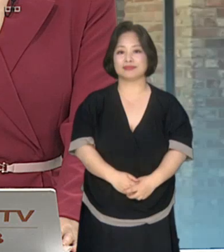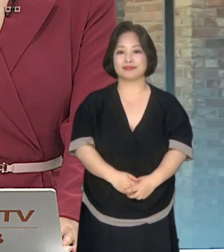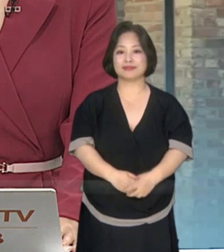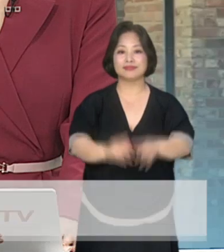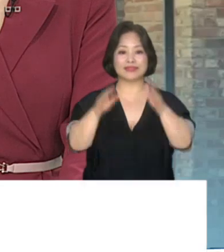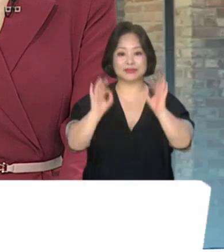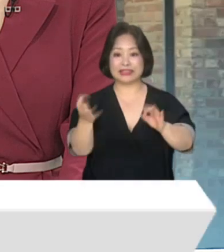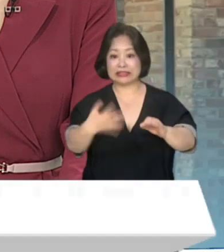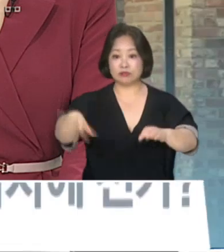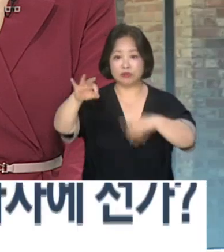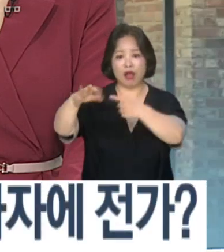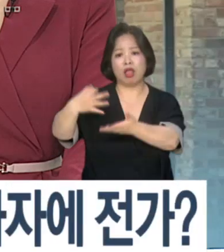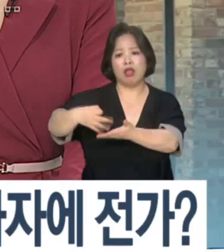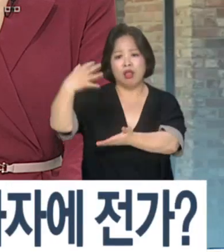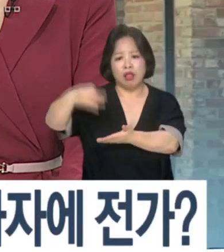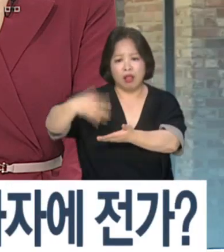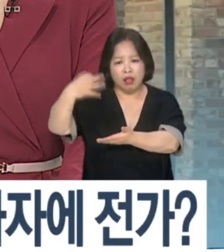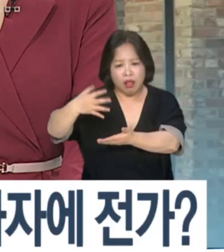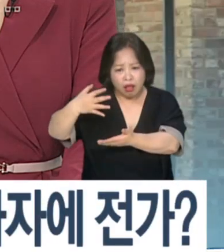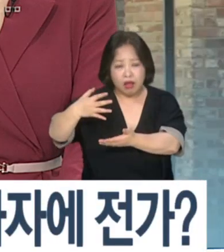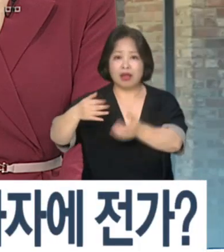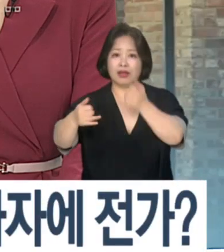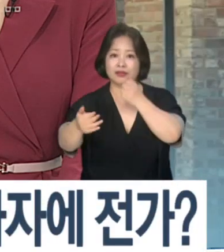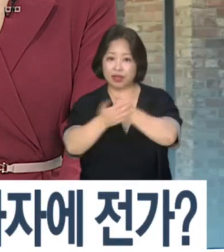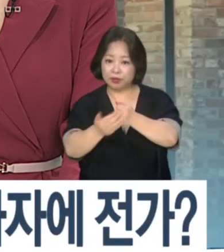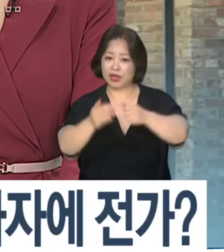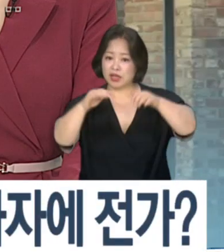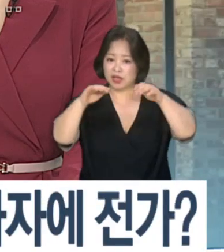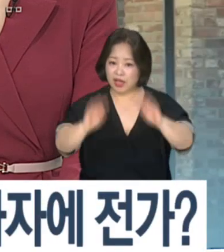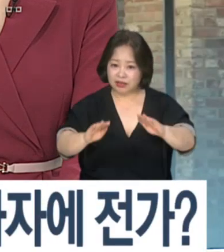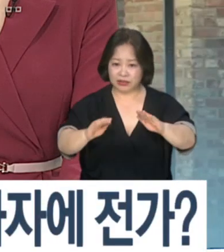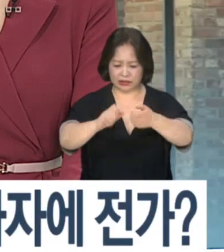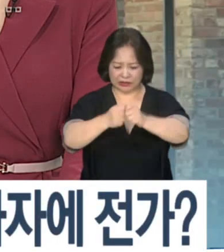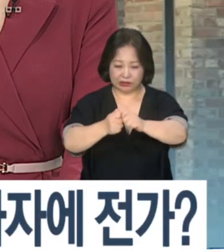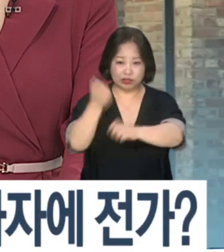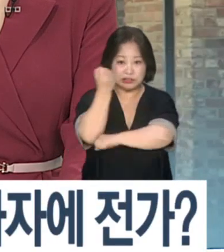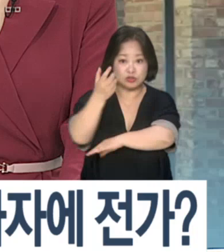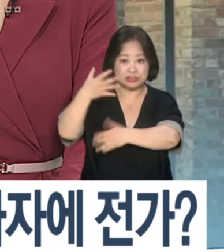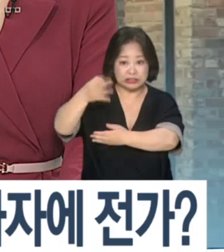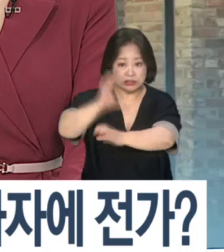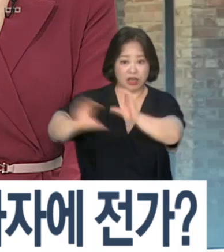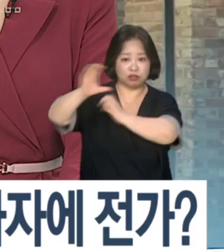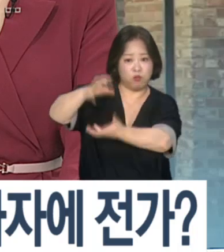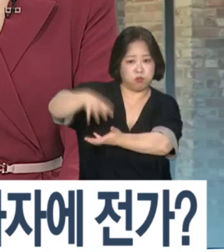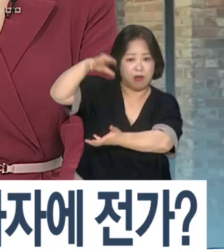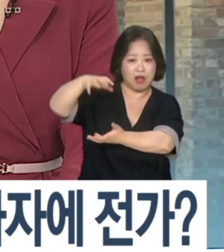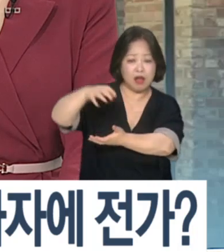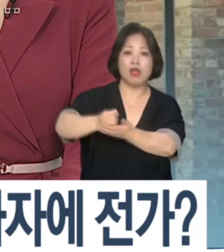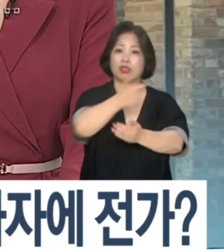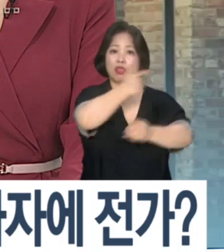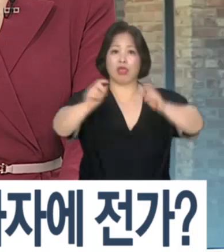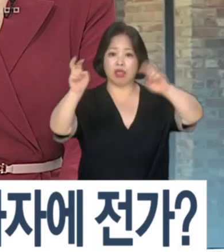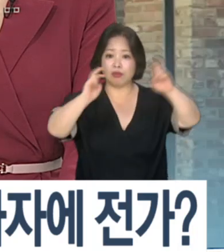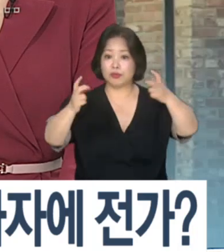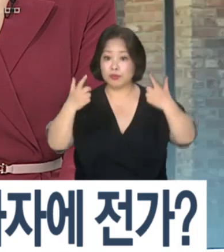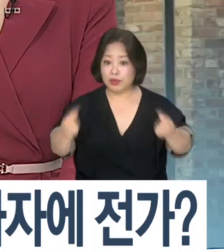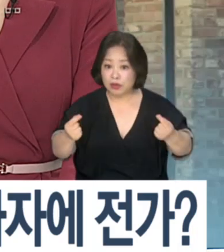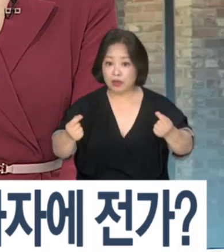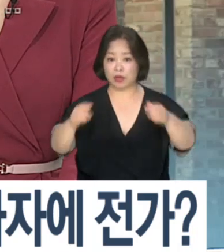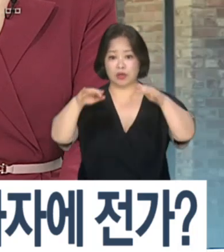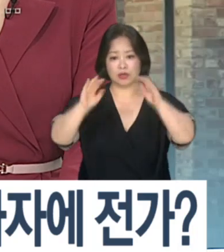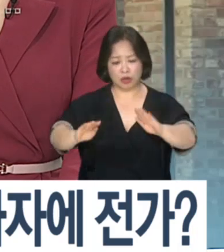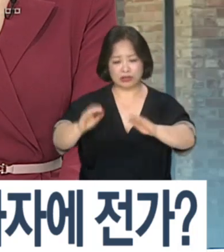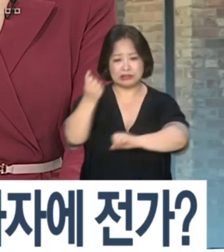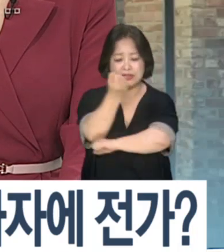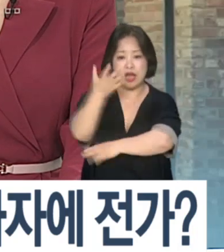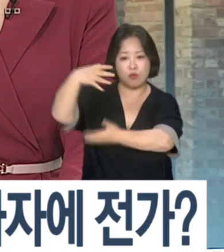금리는 비싸고 채권 발행도 어렵자 증자에 나서는 기업들이 잇따르고 있습니다. 굴지의 대기업도 마찬가지인데, 증자